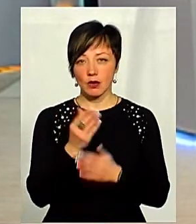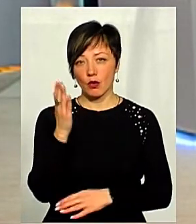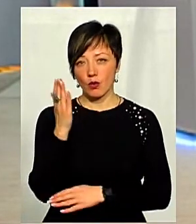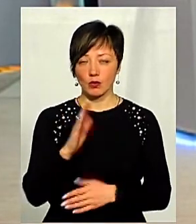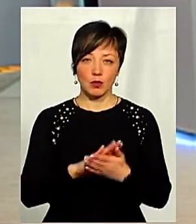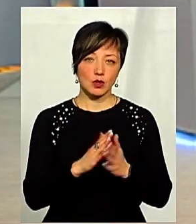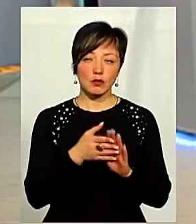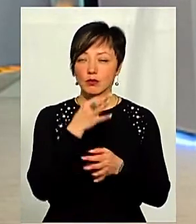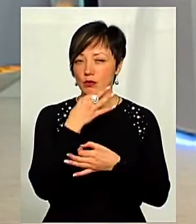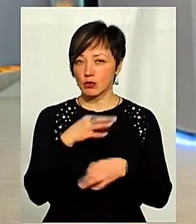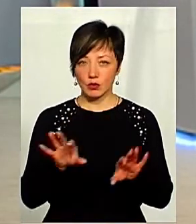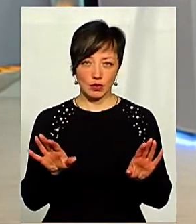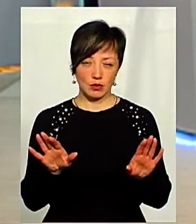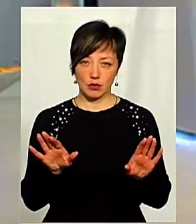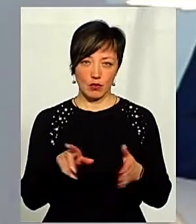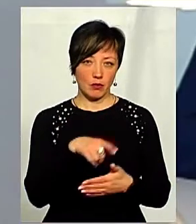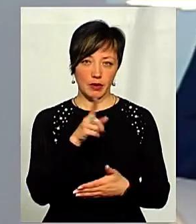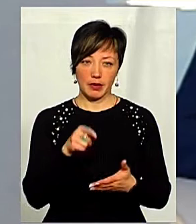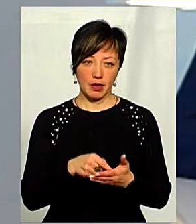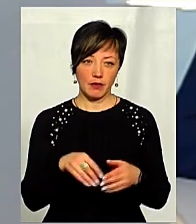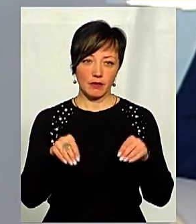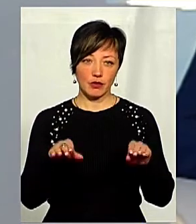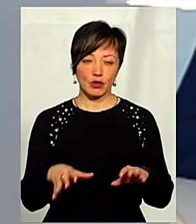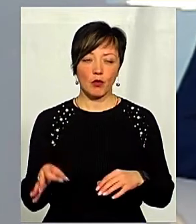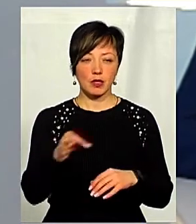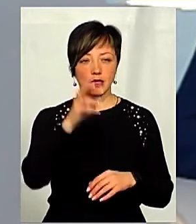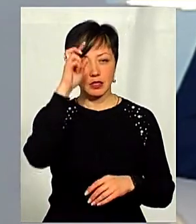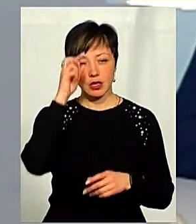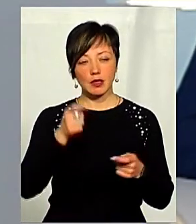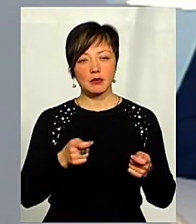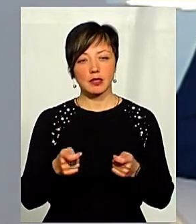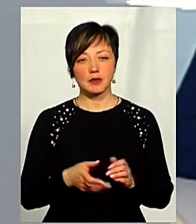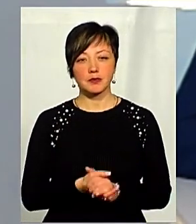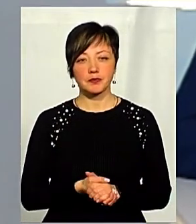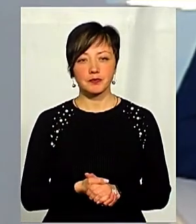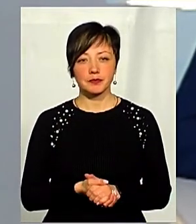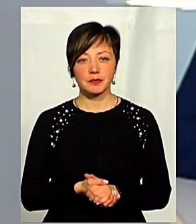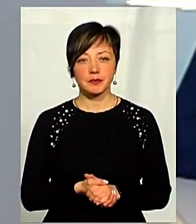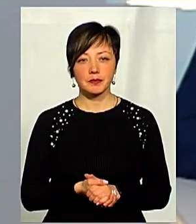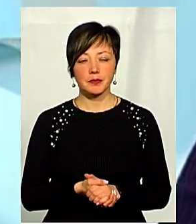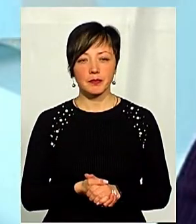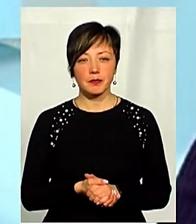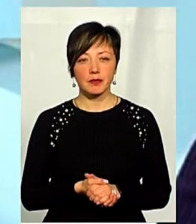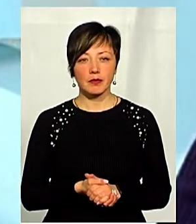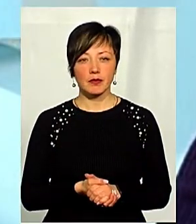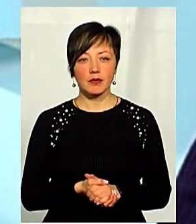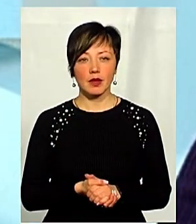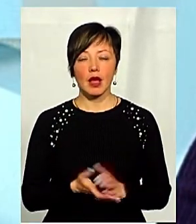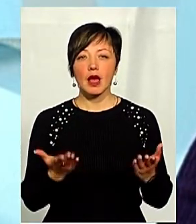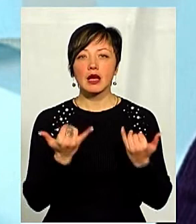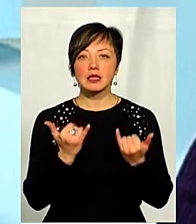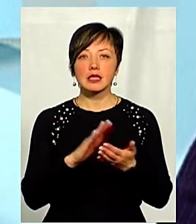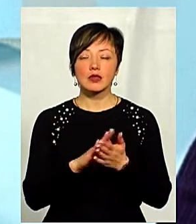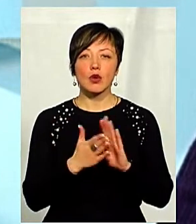заявити свою позицію з будь-якою питання, яке вирішується в обласній державній адміністрації. Могу якраз додати для молодих питання. Яка зараз